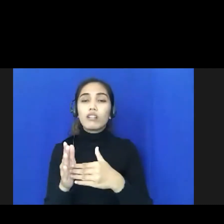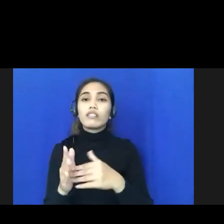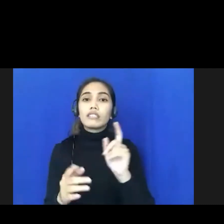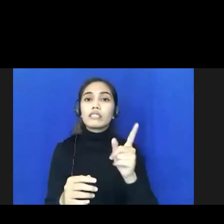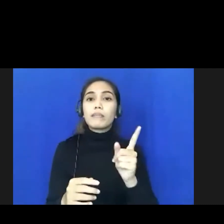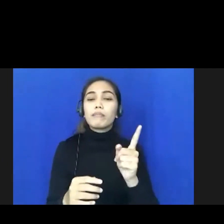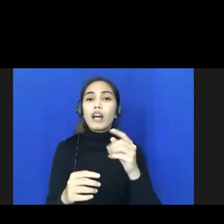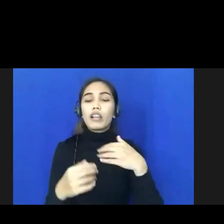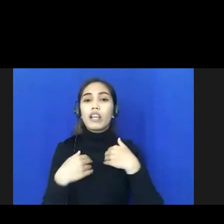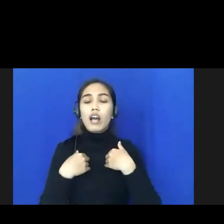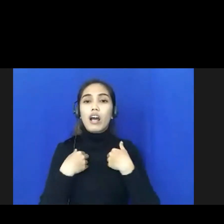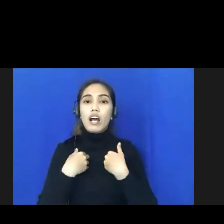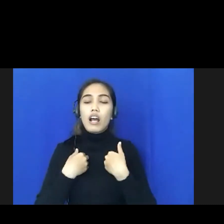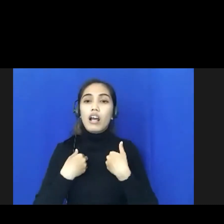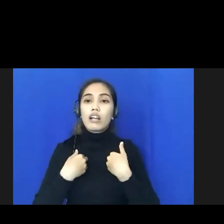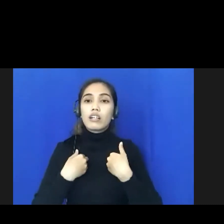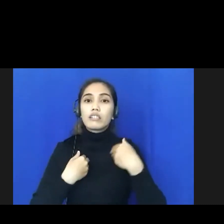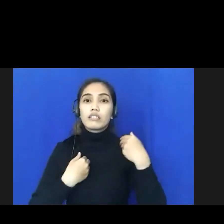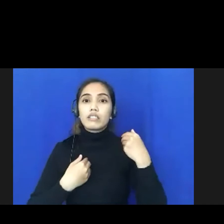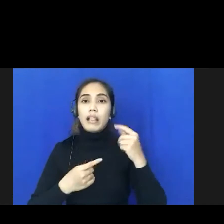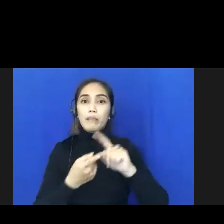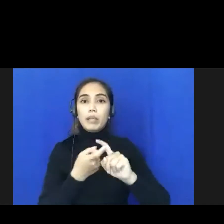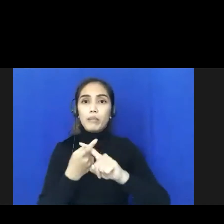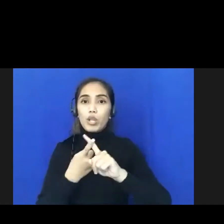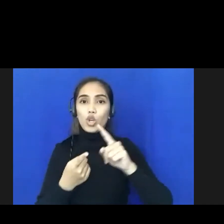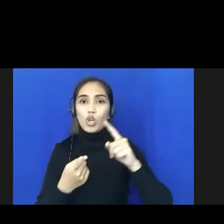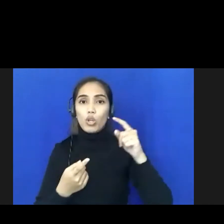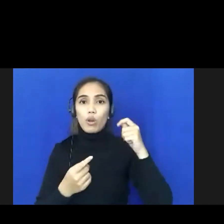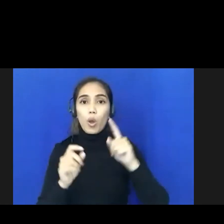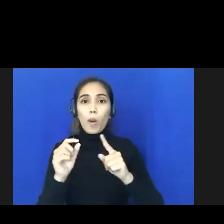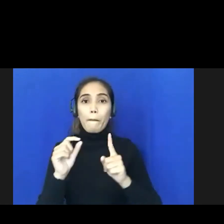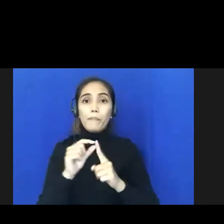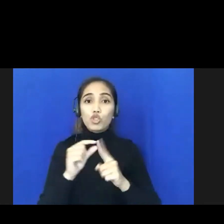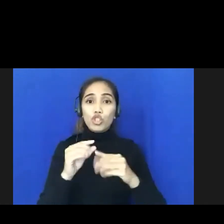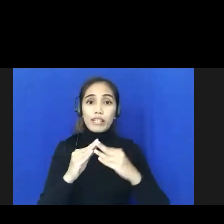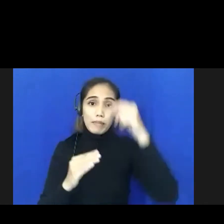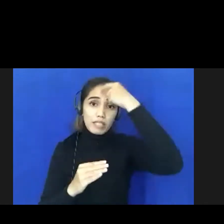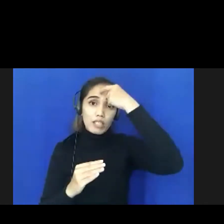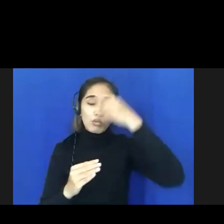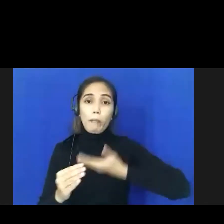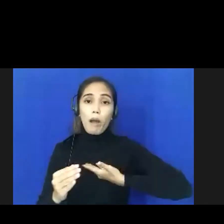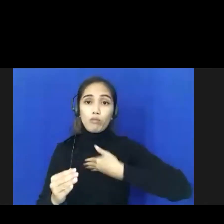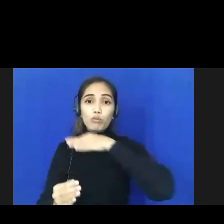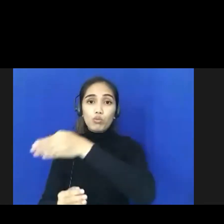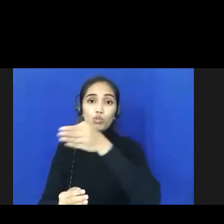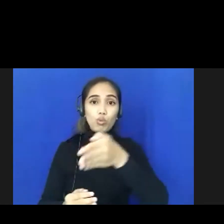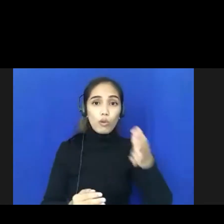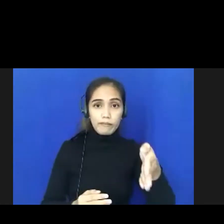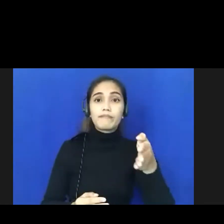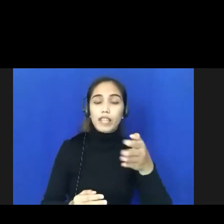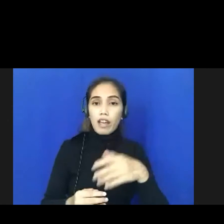apa namanya dari teman-teman puskesmas untuk melakukan kunjungan saya bilang